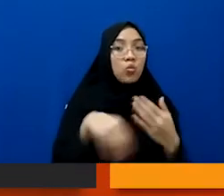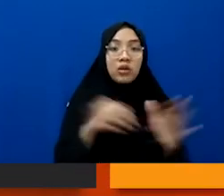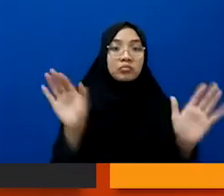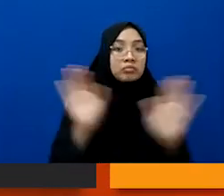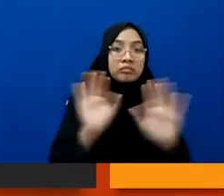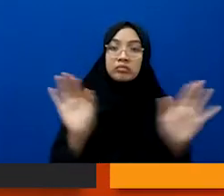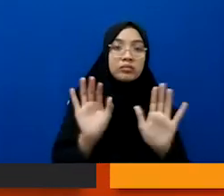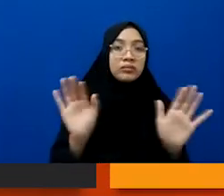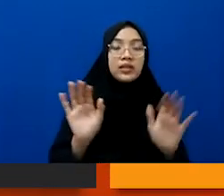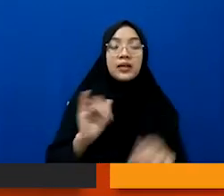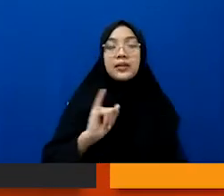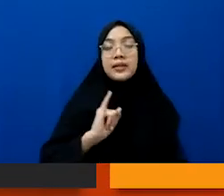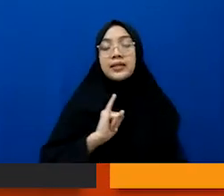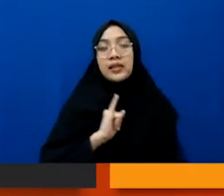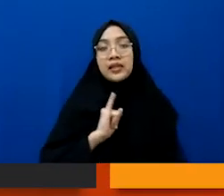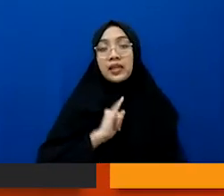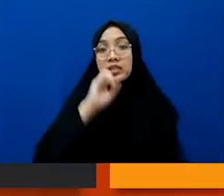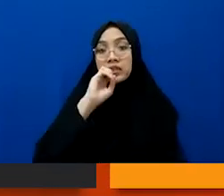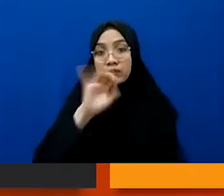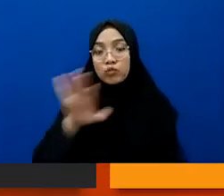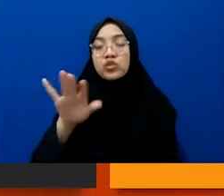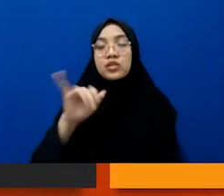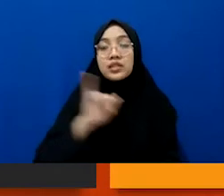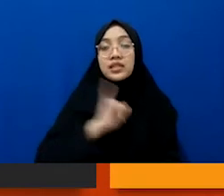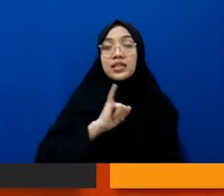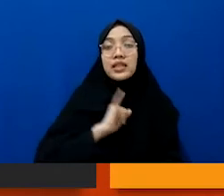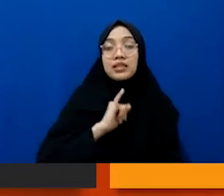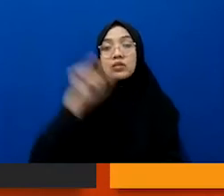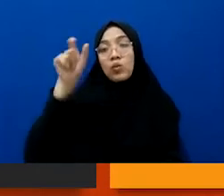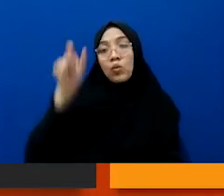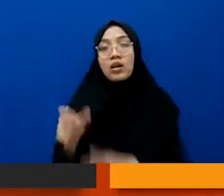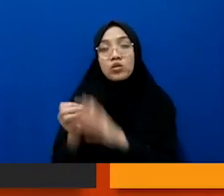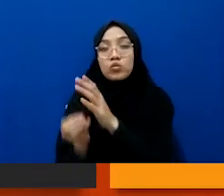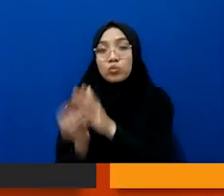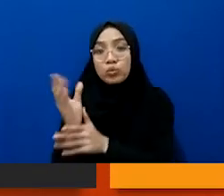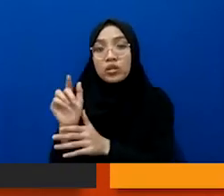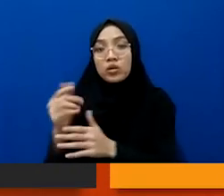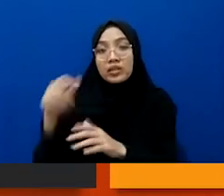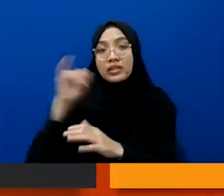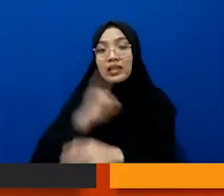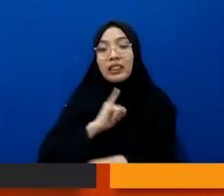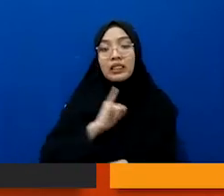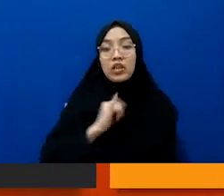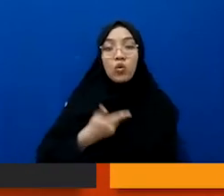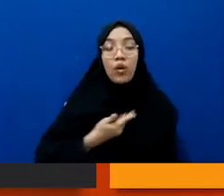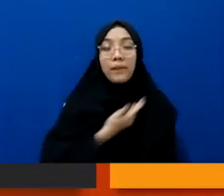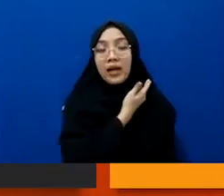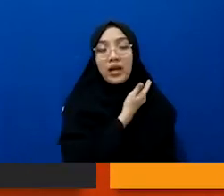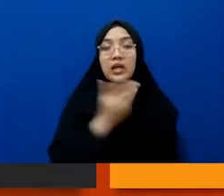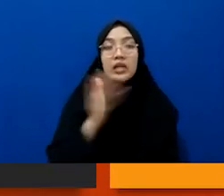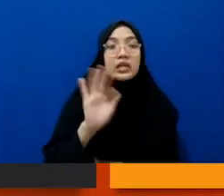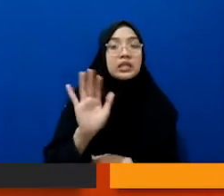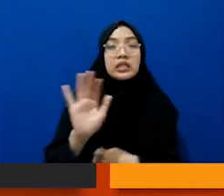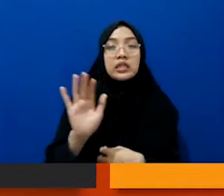identitas yang disebut identitas narasumber ya teman-teman atau identitas korban dalam hal ini itu tidak hanya